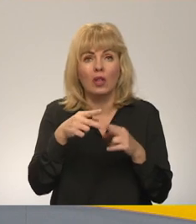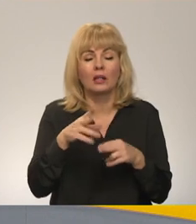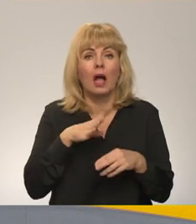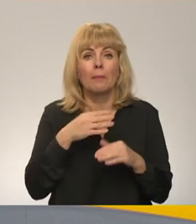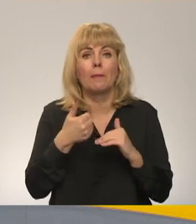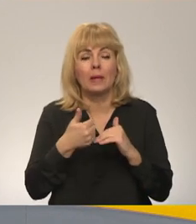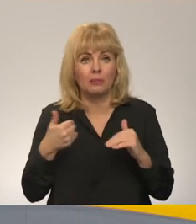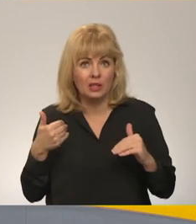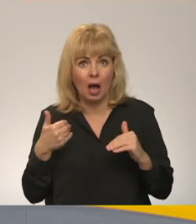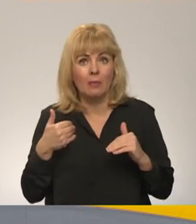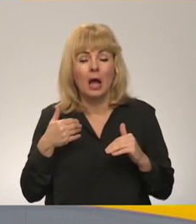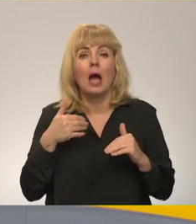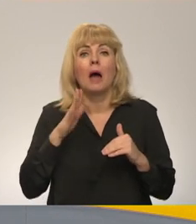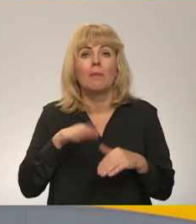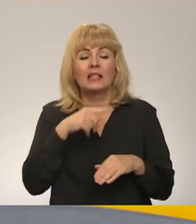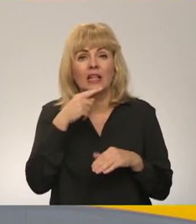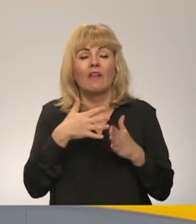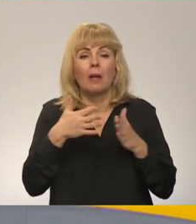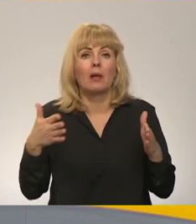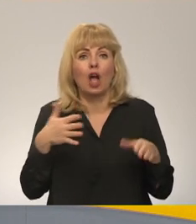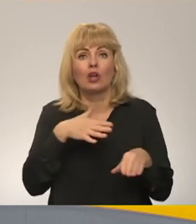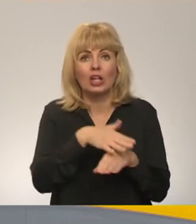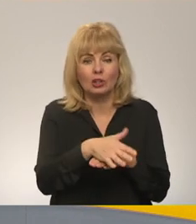pēc plašā Krievijas iebrukuma, bet šobam situācija mainījusies visā Ukraiņas teritorijā. Paldies.